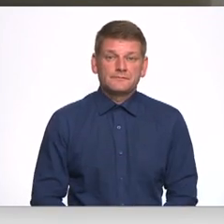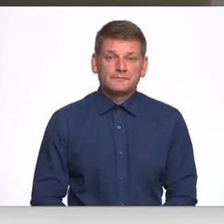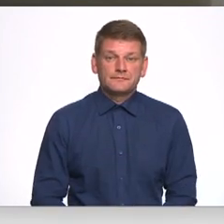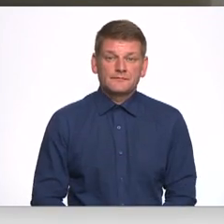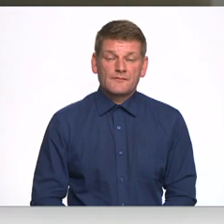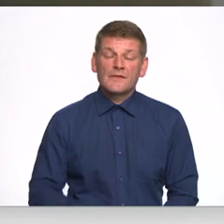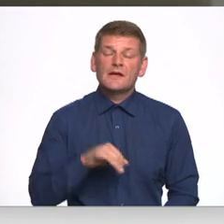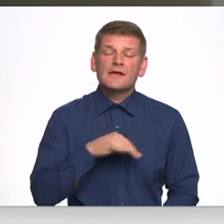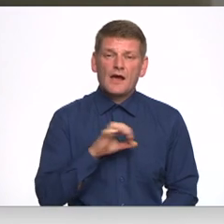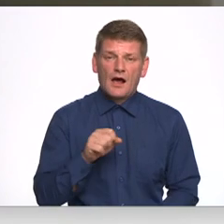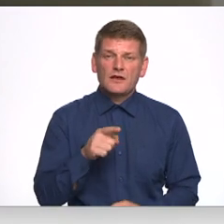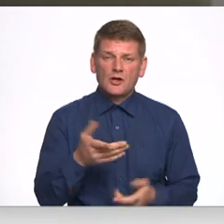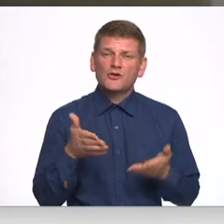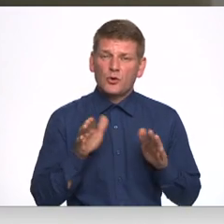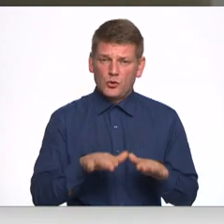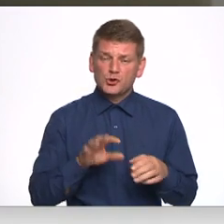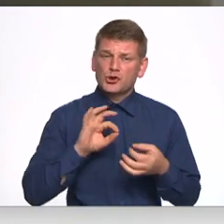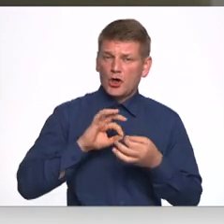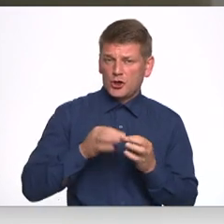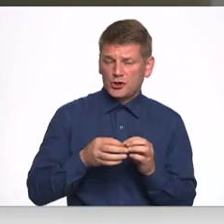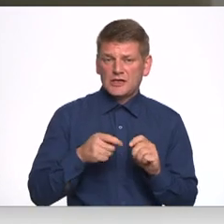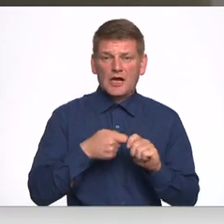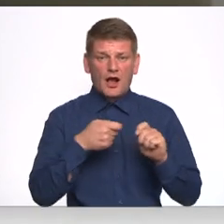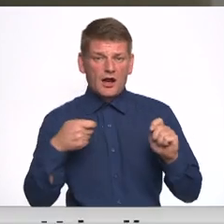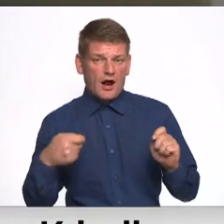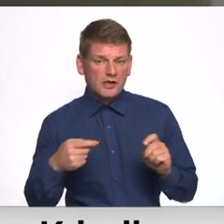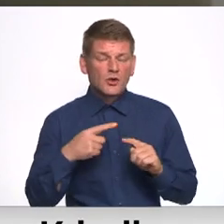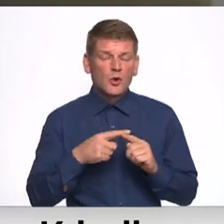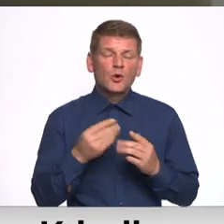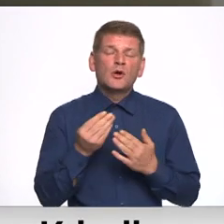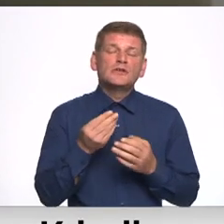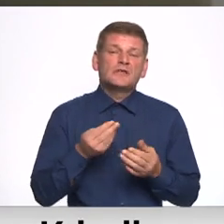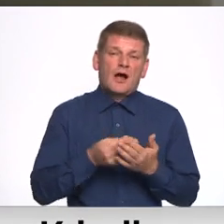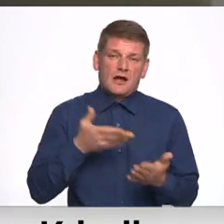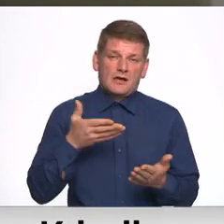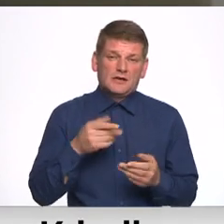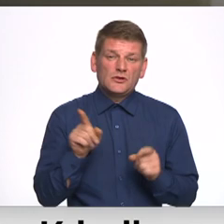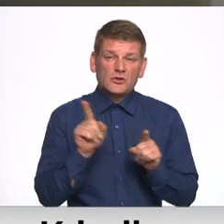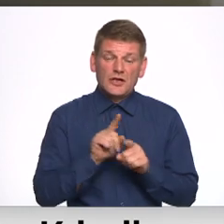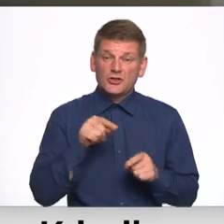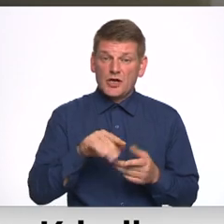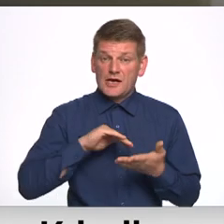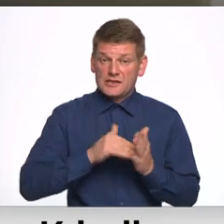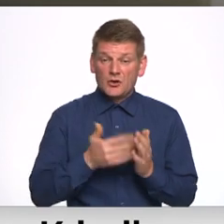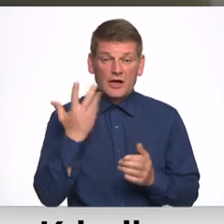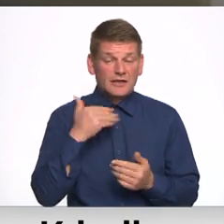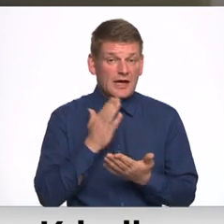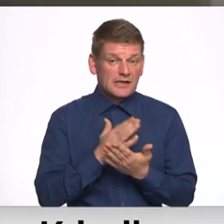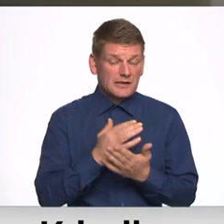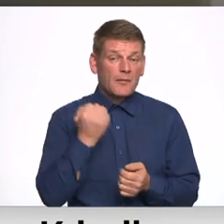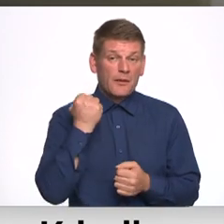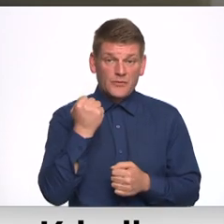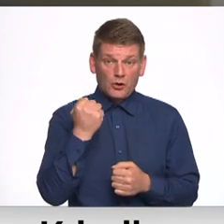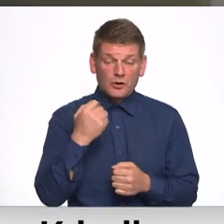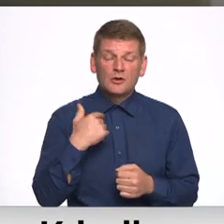Jā, tas kļūst sarežģītāks, garāks un nozīmīgi dārgāks, bet arī šajā situācijā, kad esam apdraudēti,